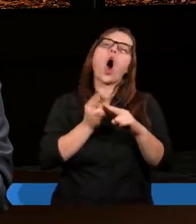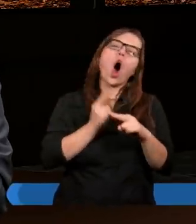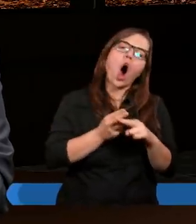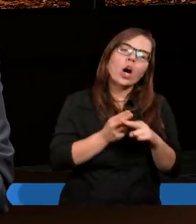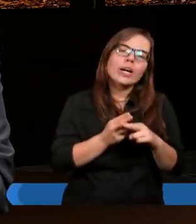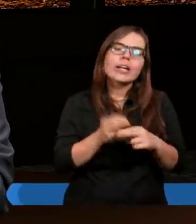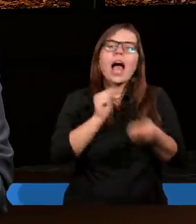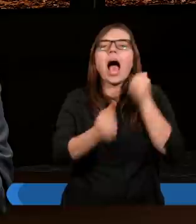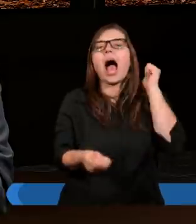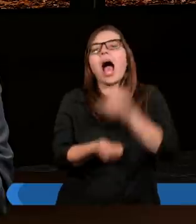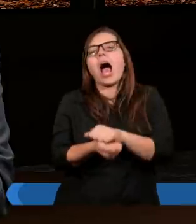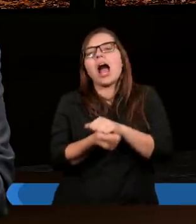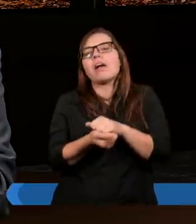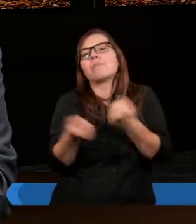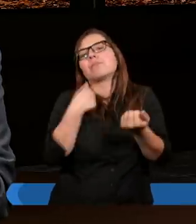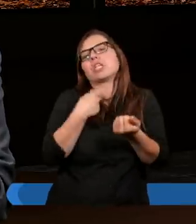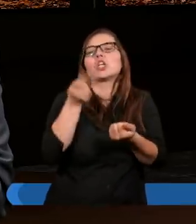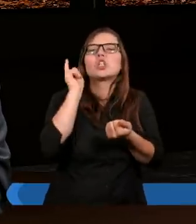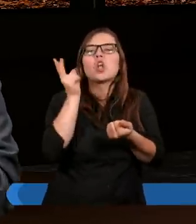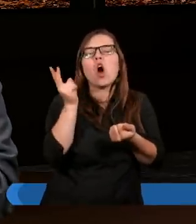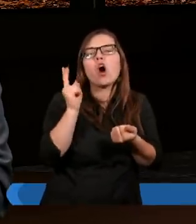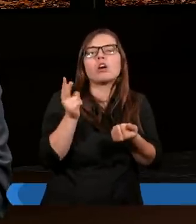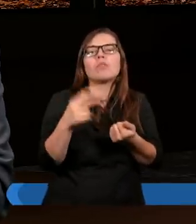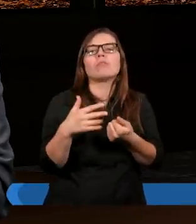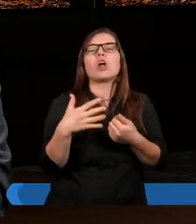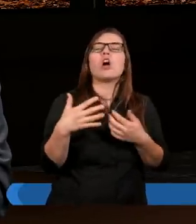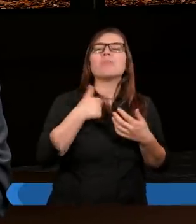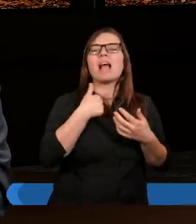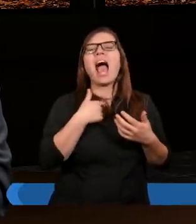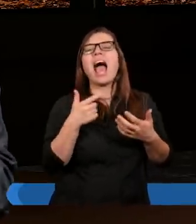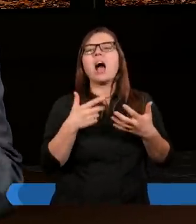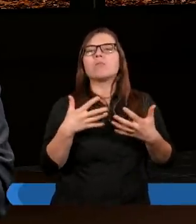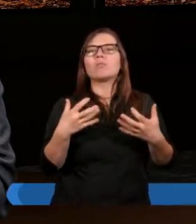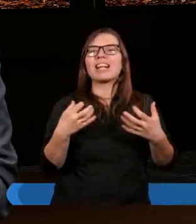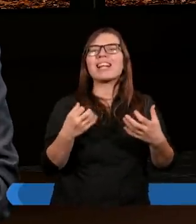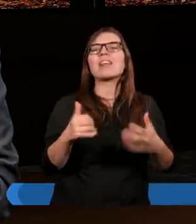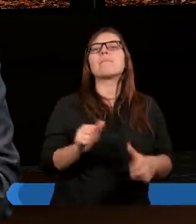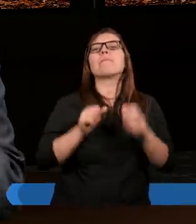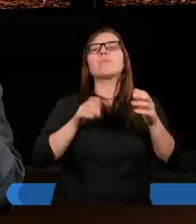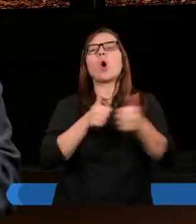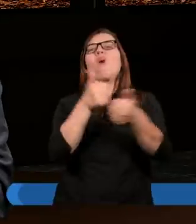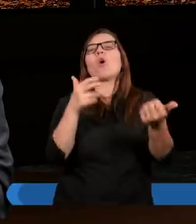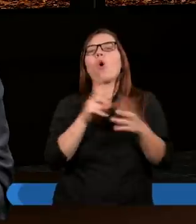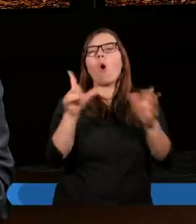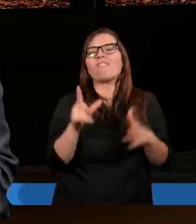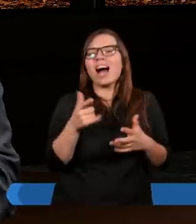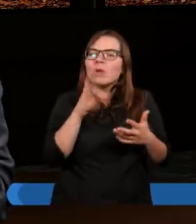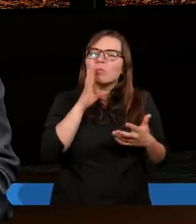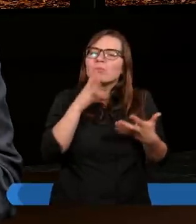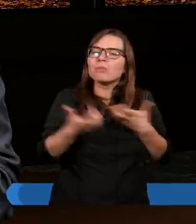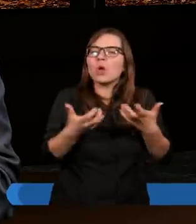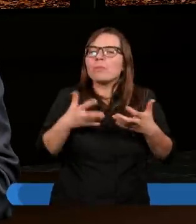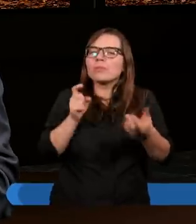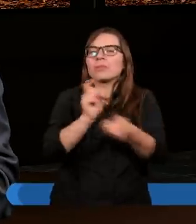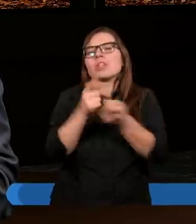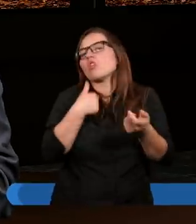albo ktoś mnie wytrącił z równowagi i ja popadłem w emocje i tak dalej.